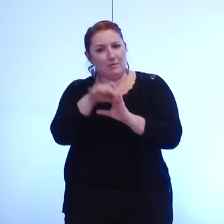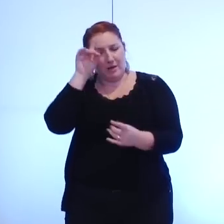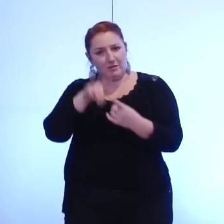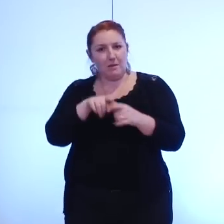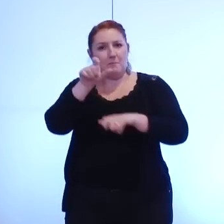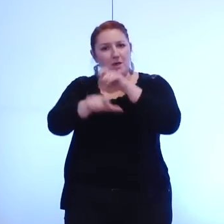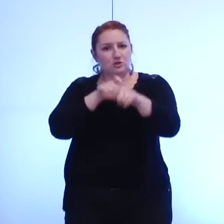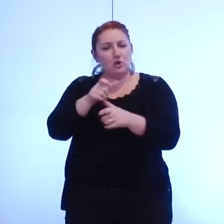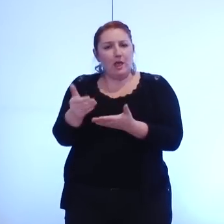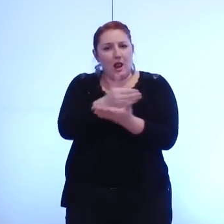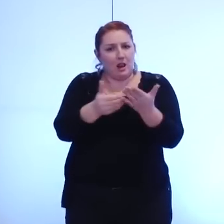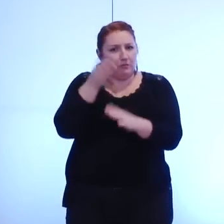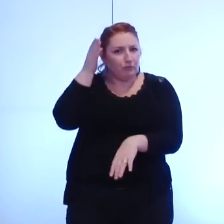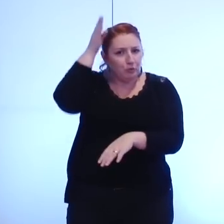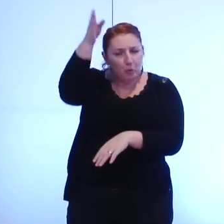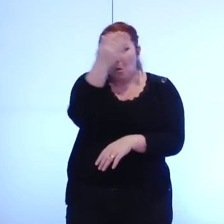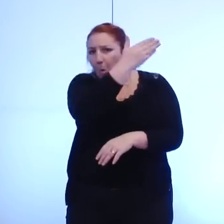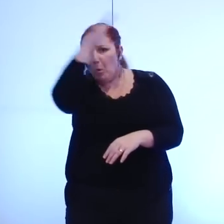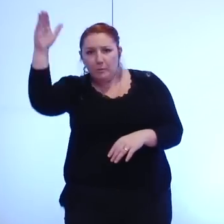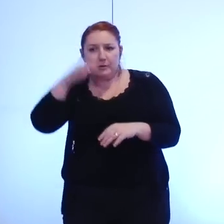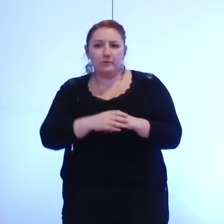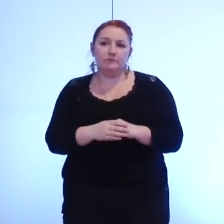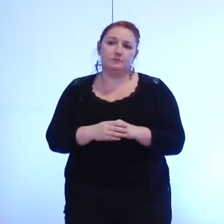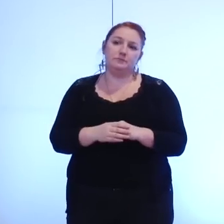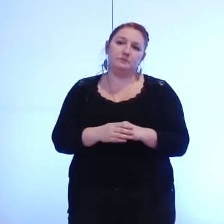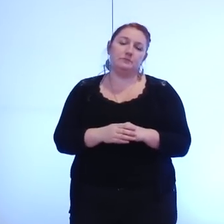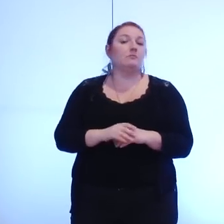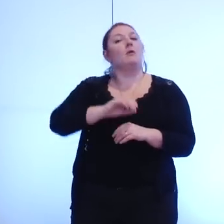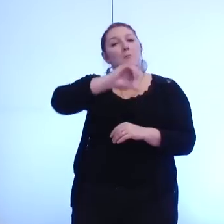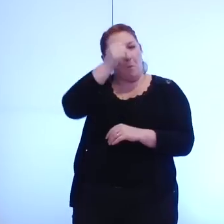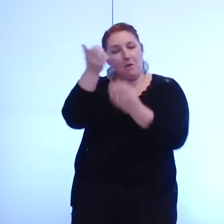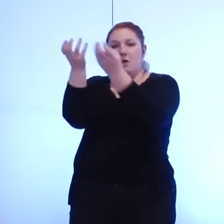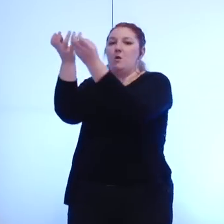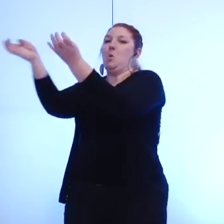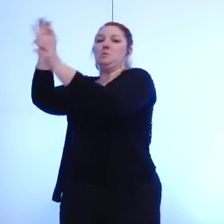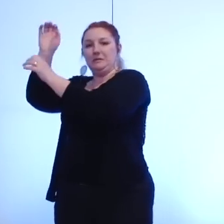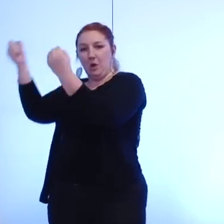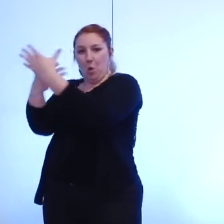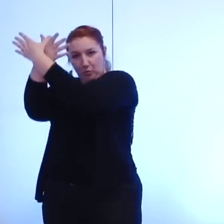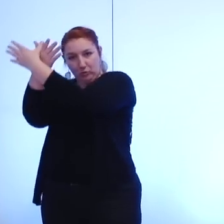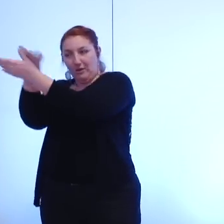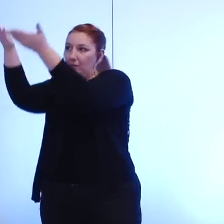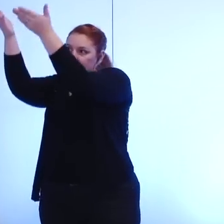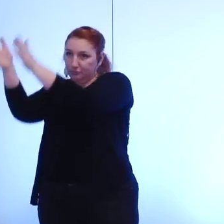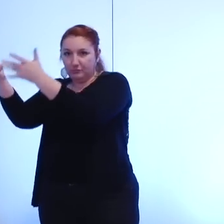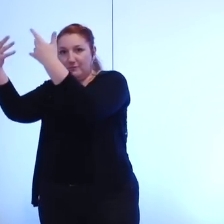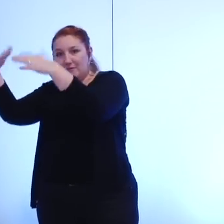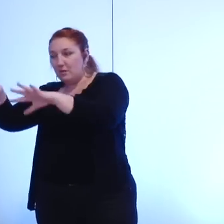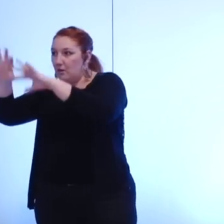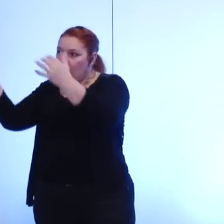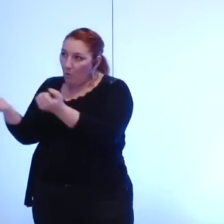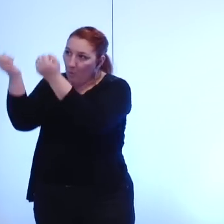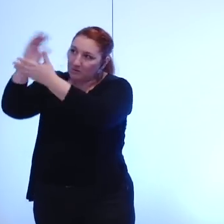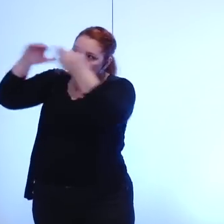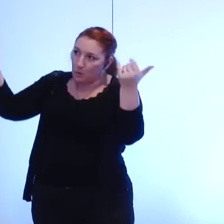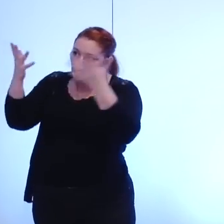suivant ce que nous aurons à réaliser une fois que le conseil communautaire aura précisé le périmètre de